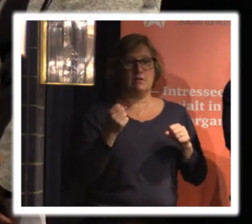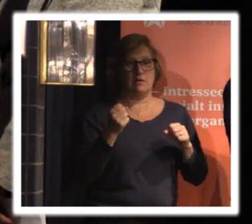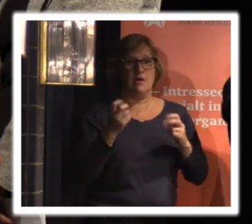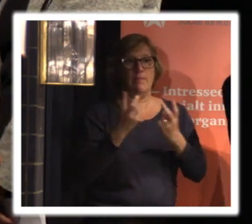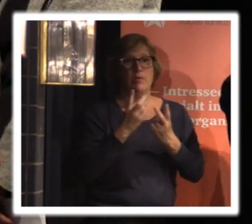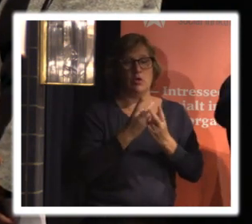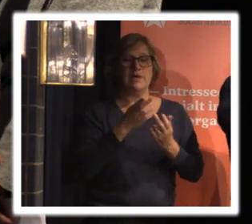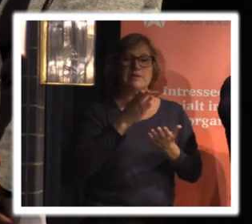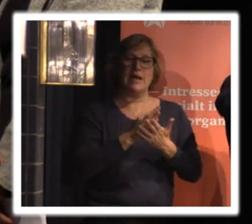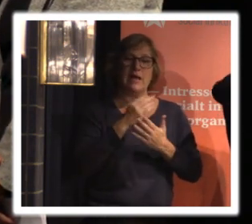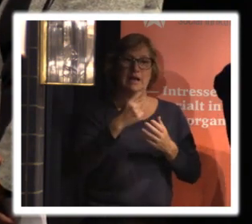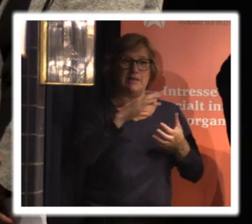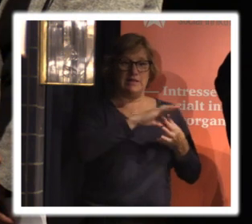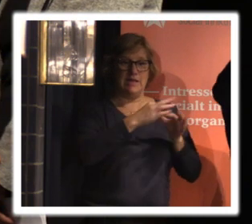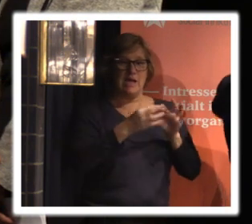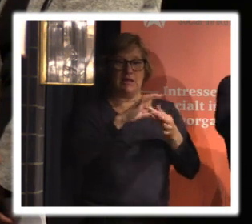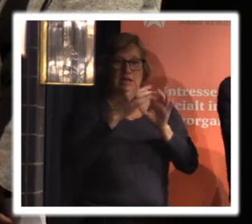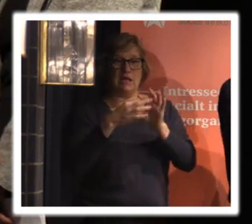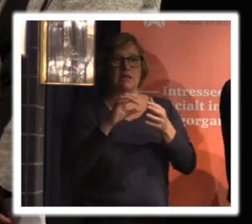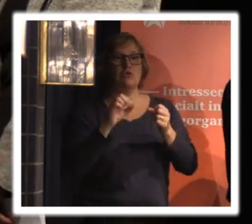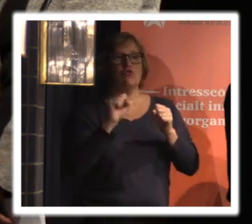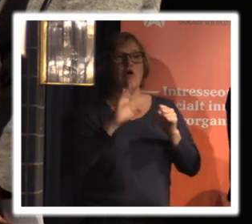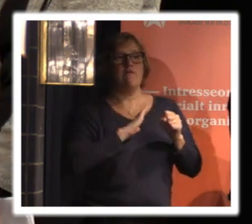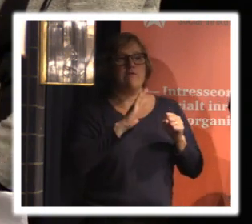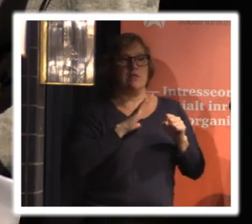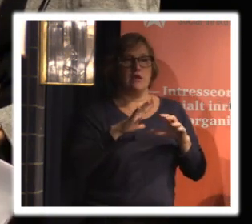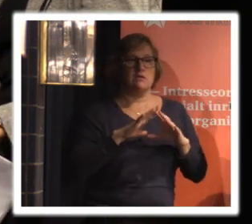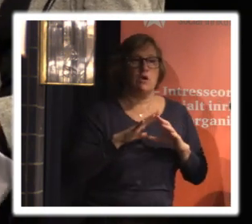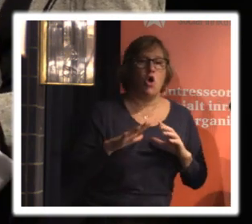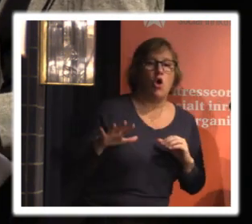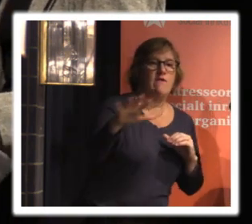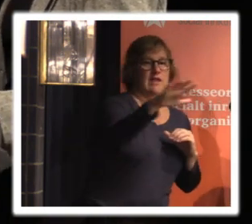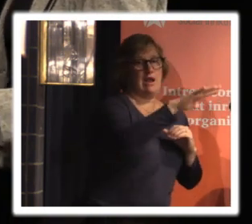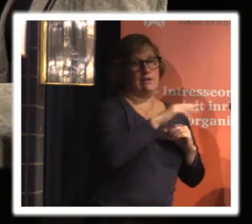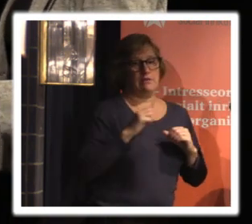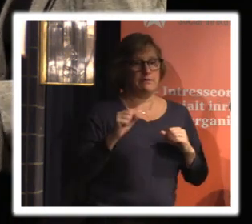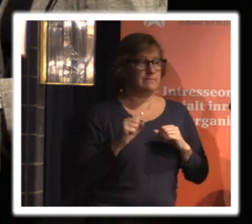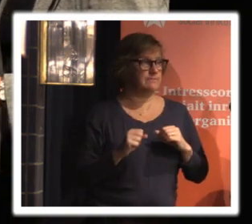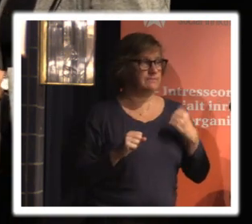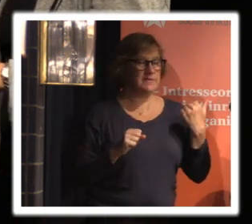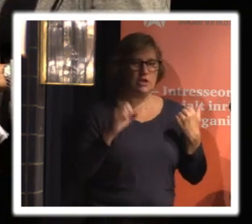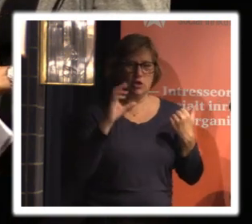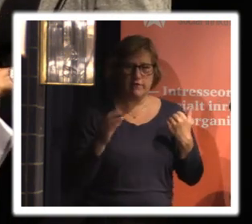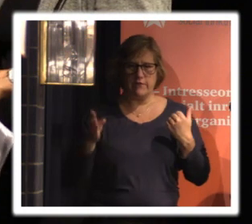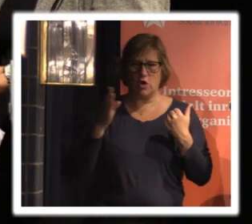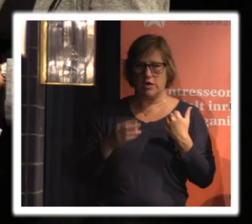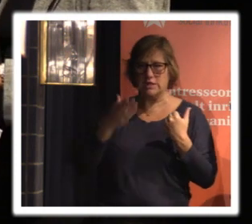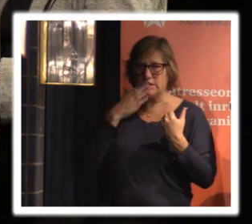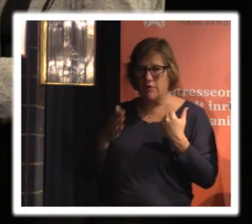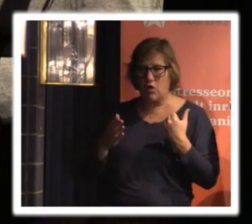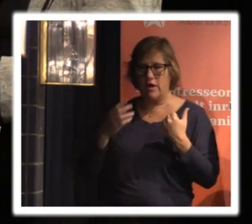liksom den här säkerhetskedjan ska följa med hela vägen just det innan du svarar på den andra frågan lite mer om det här med